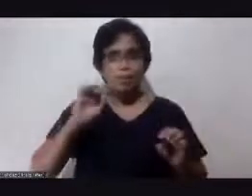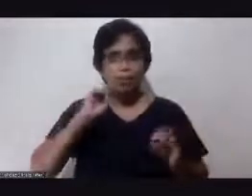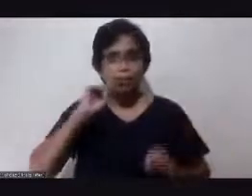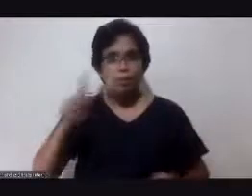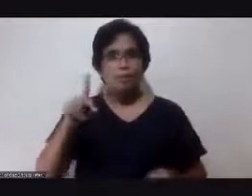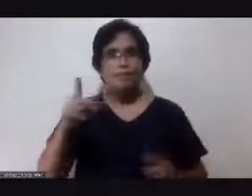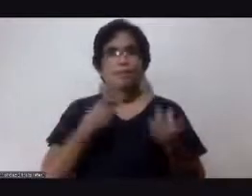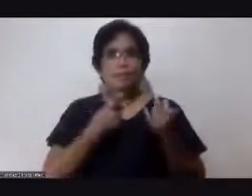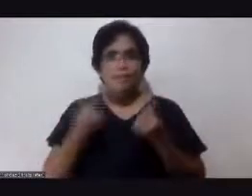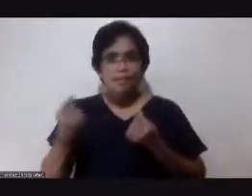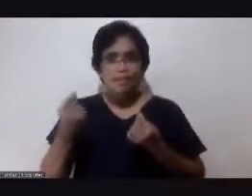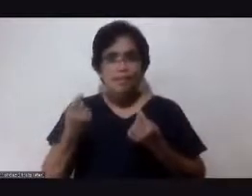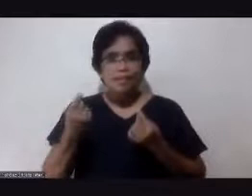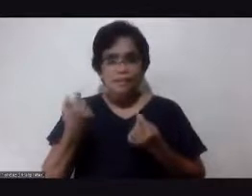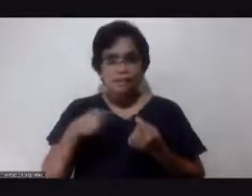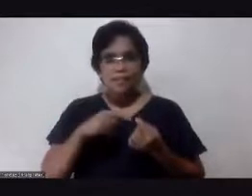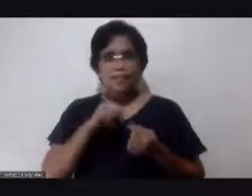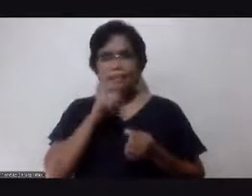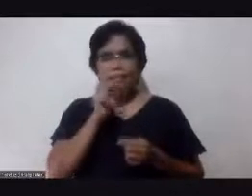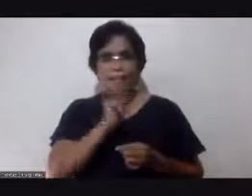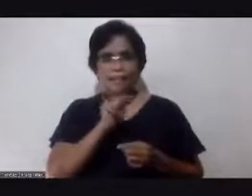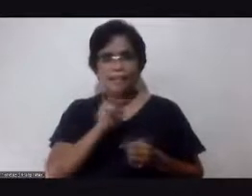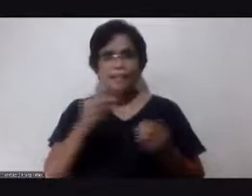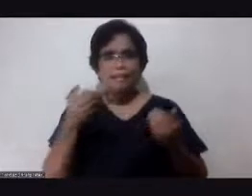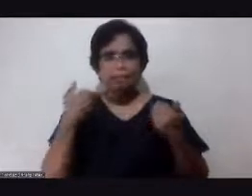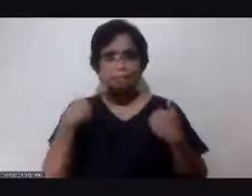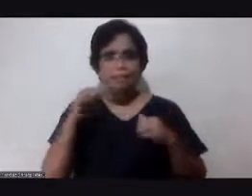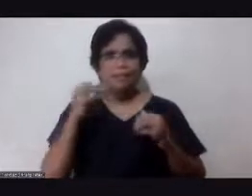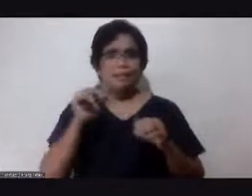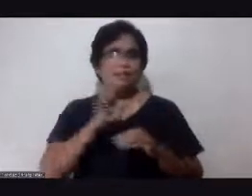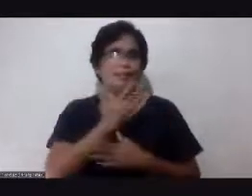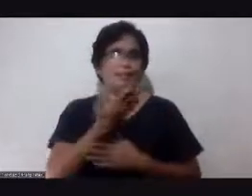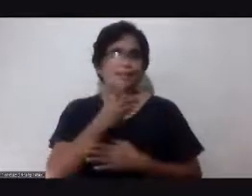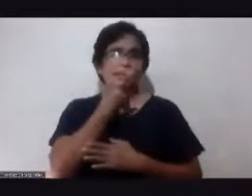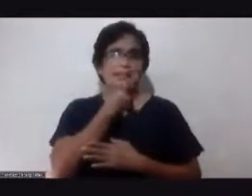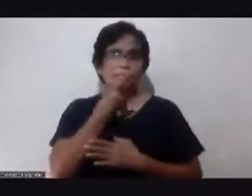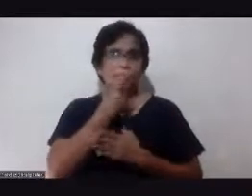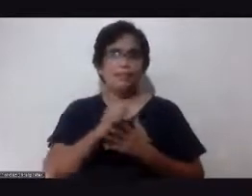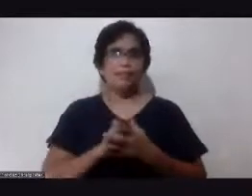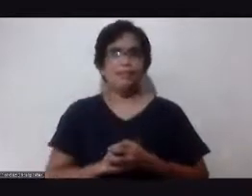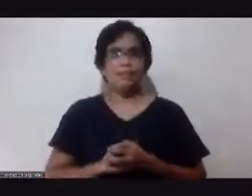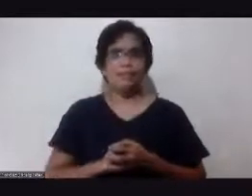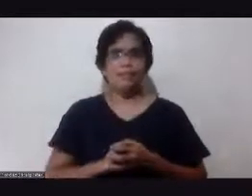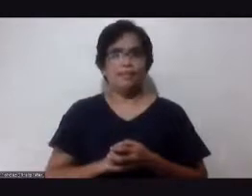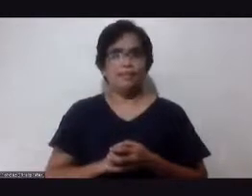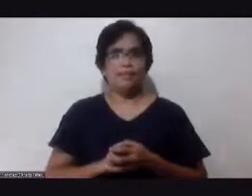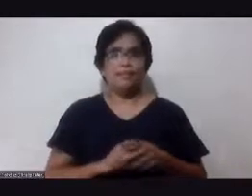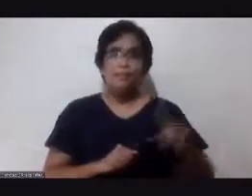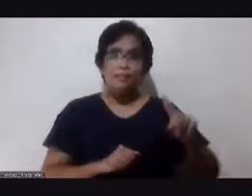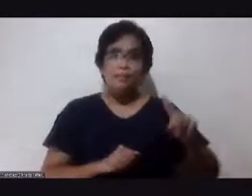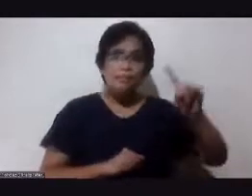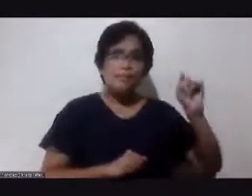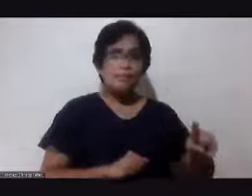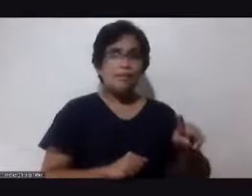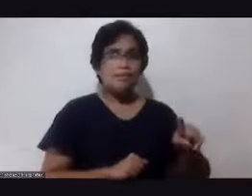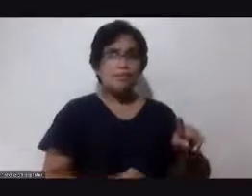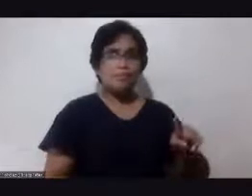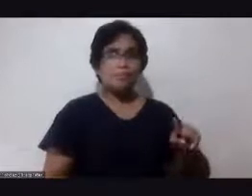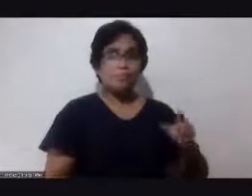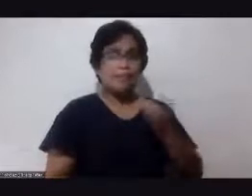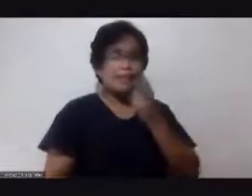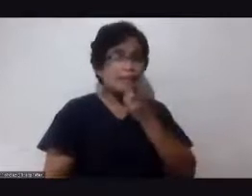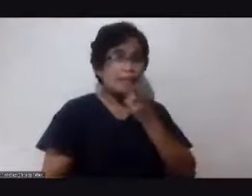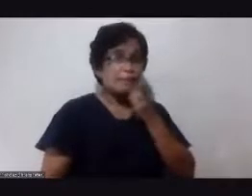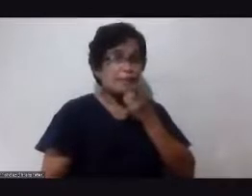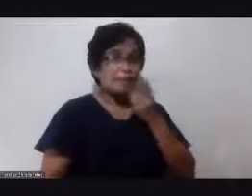natin, siguro hindi natin kailangan magkaroon ng diabetes. Okay. Dr. Ben Son, yung tanong na, yung diabetes ba o yung blood